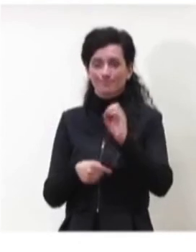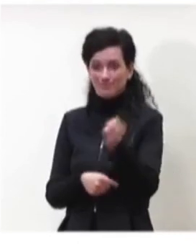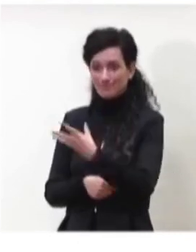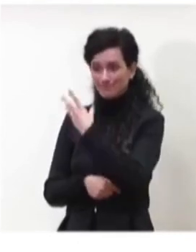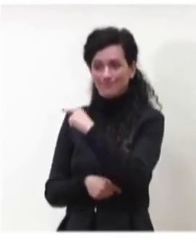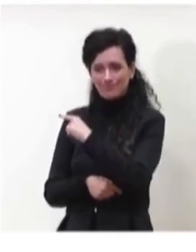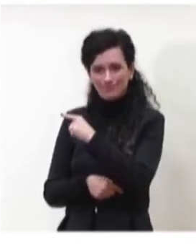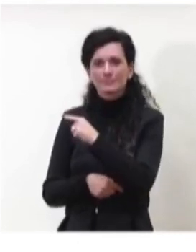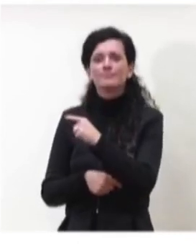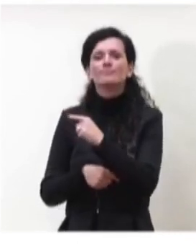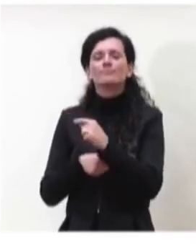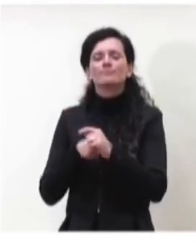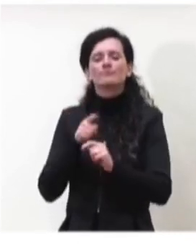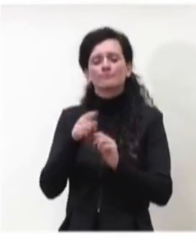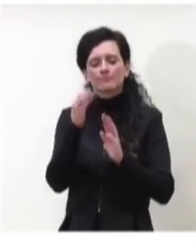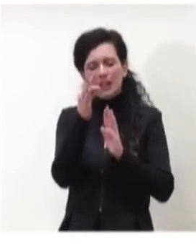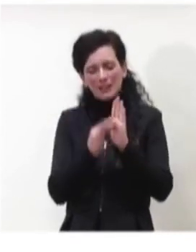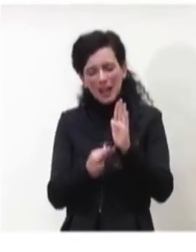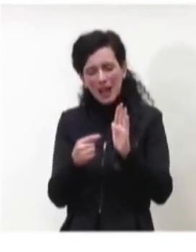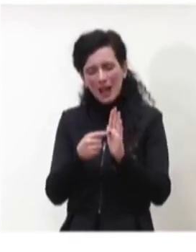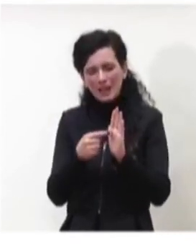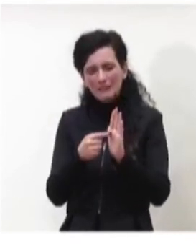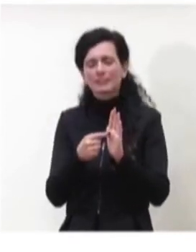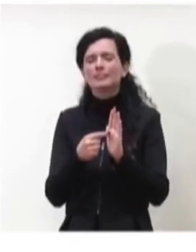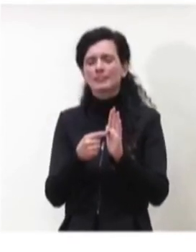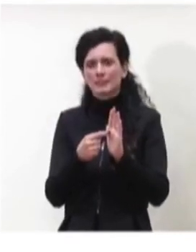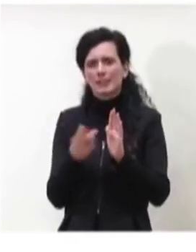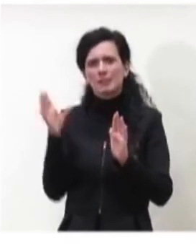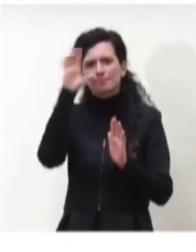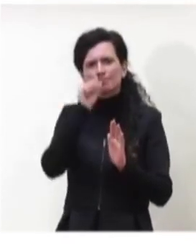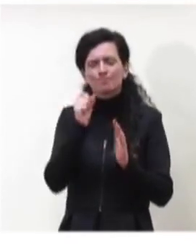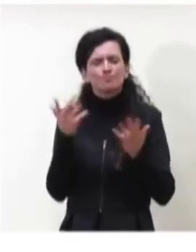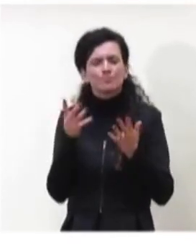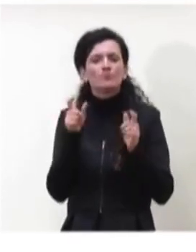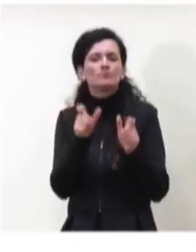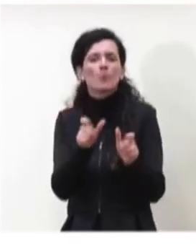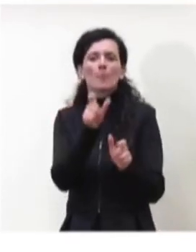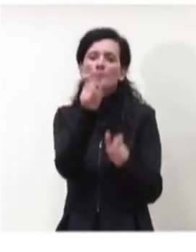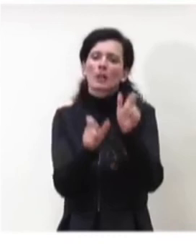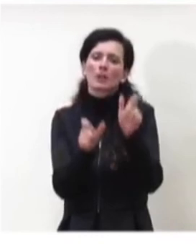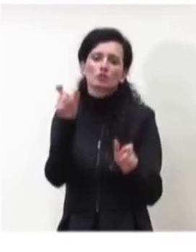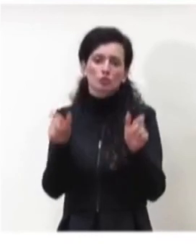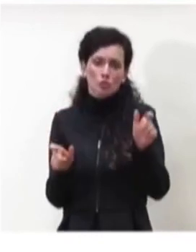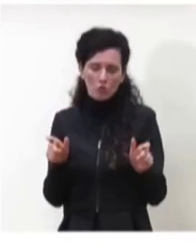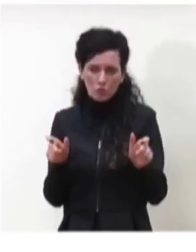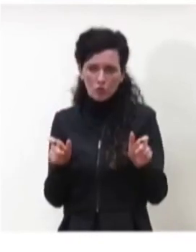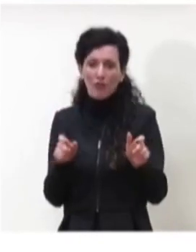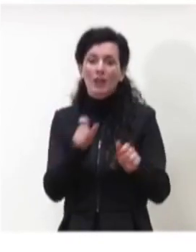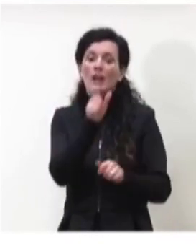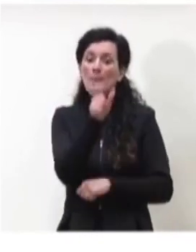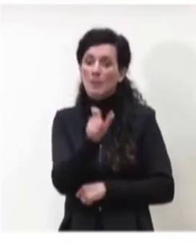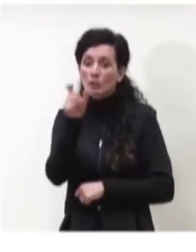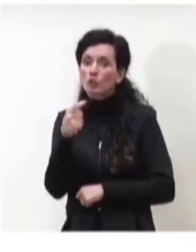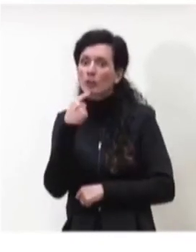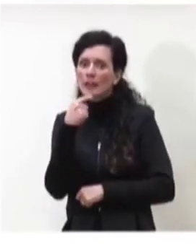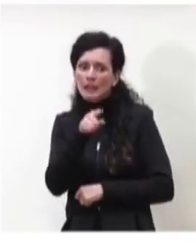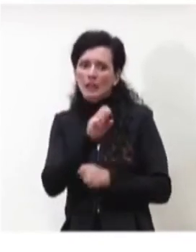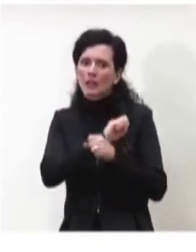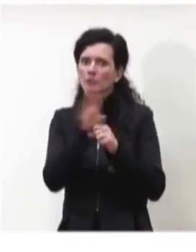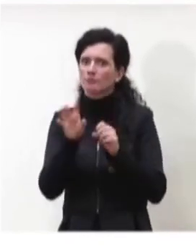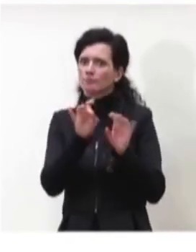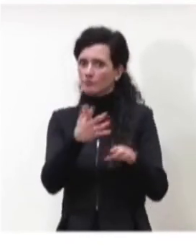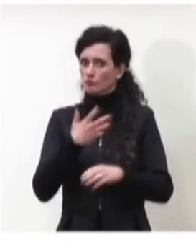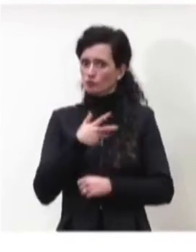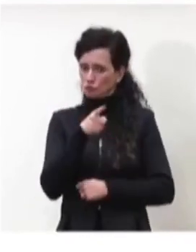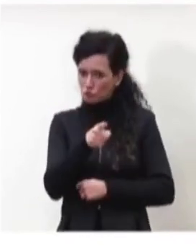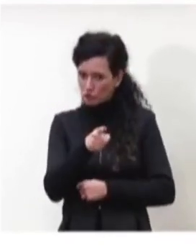fondamentalmente le persone che vengono colpite dall'infezione, in questo caso parliamo